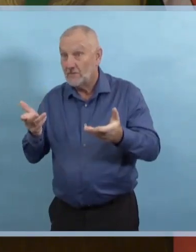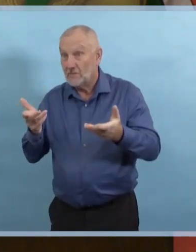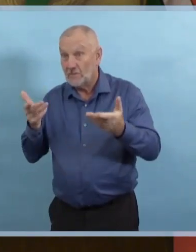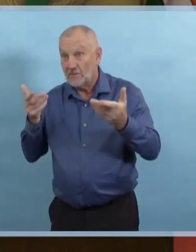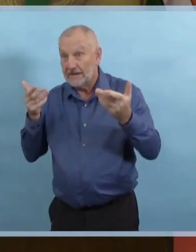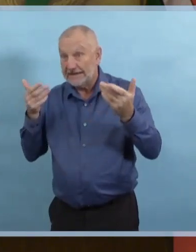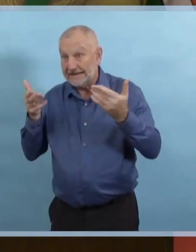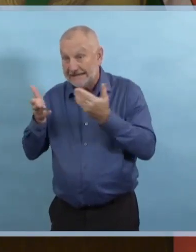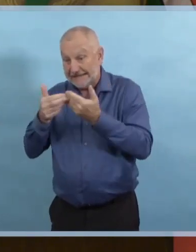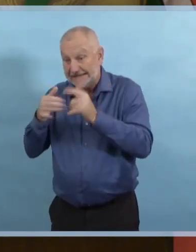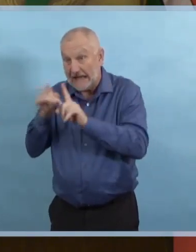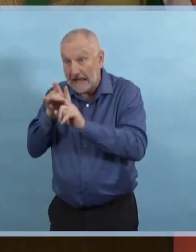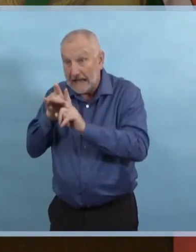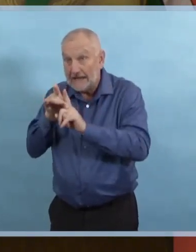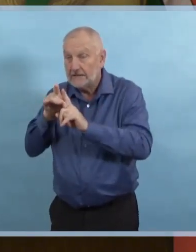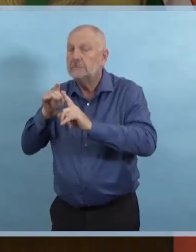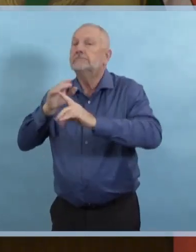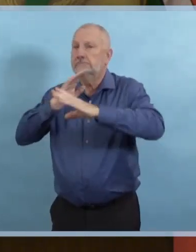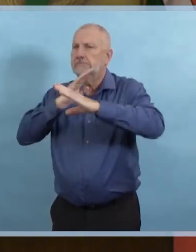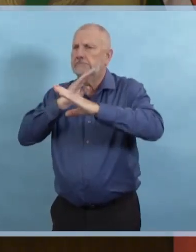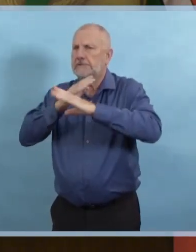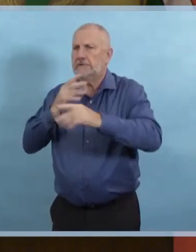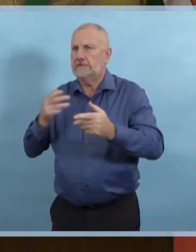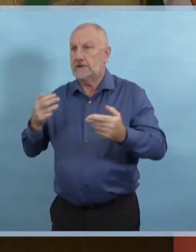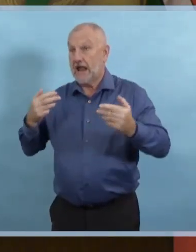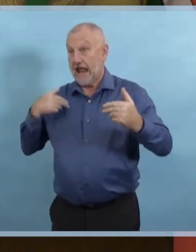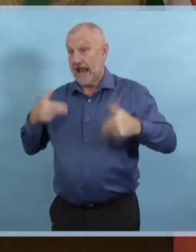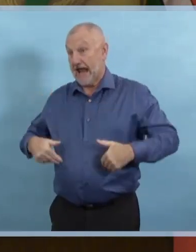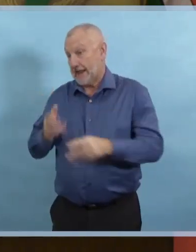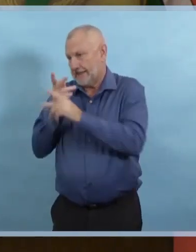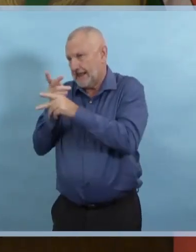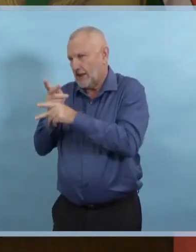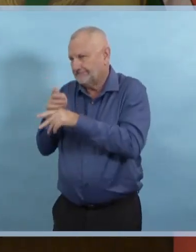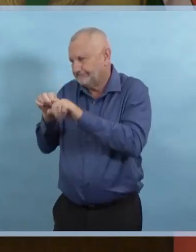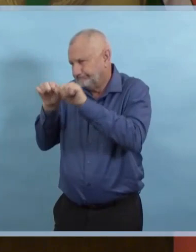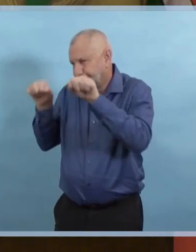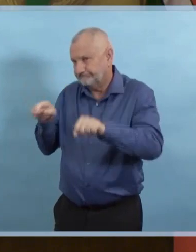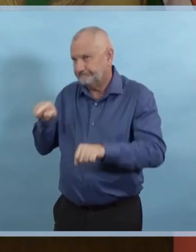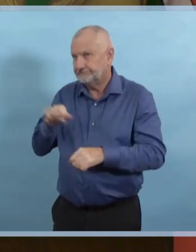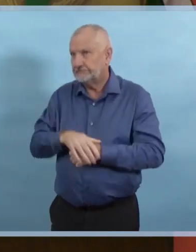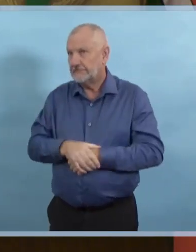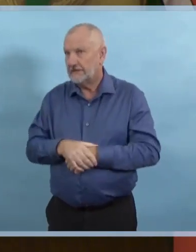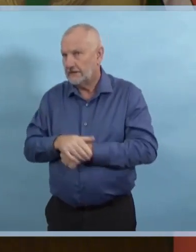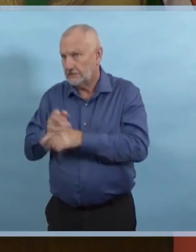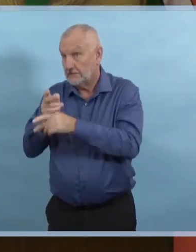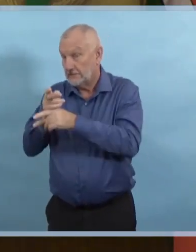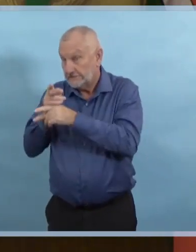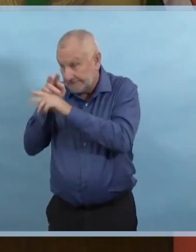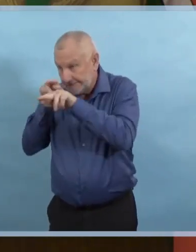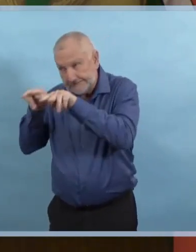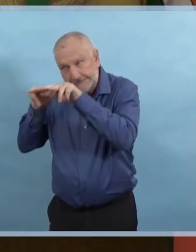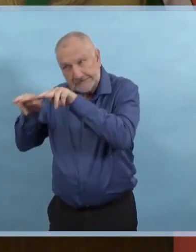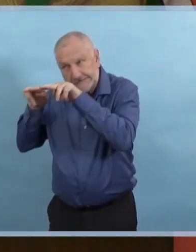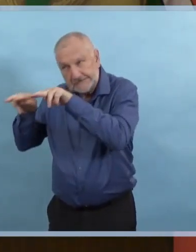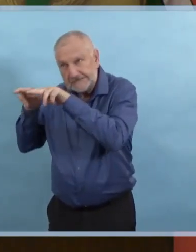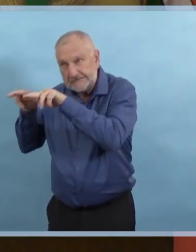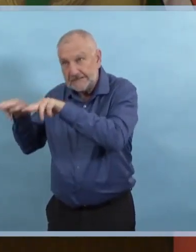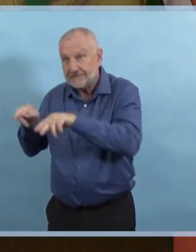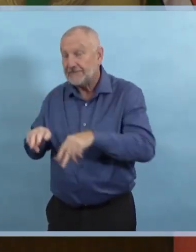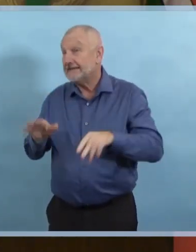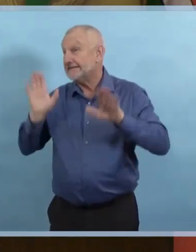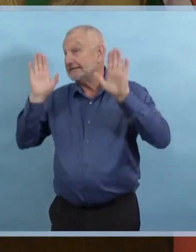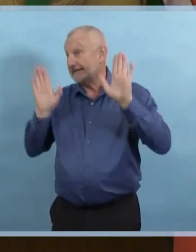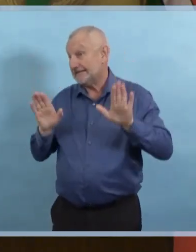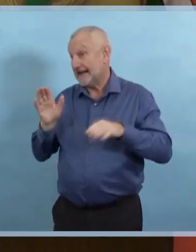Et donc, si nous voyons dimanche dernier, le 18 jusqu'à samedi dernier, nous avons annoncé 14 décès, 14 Manitobains.